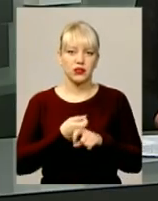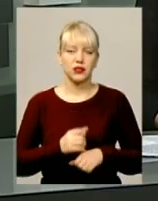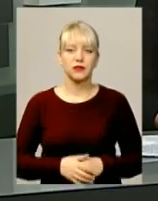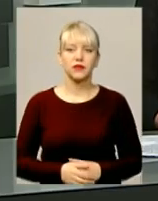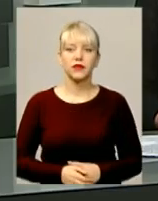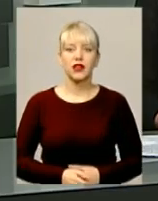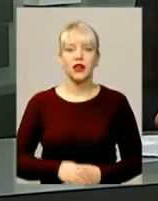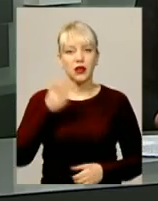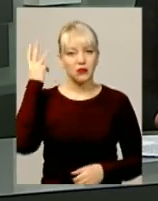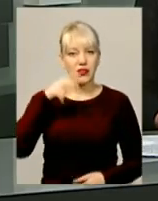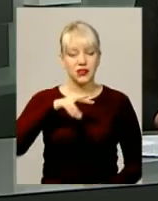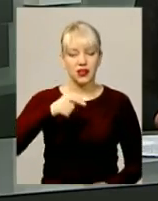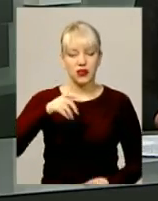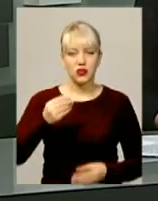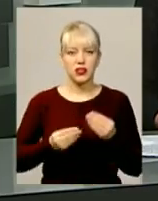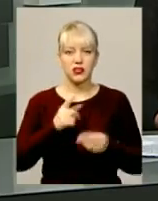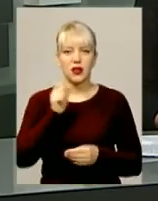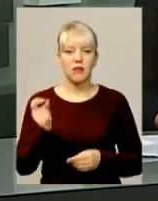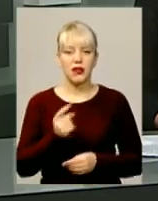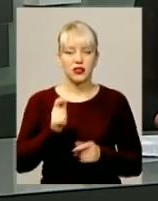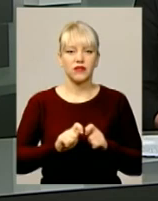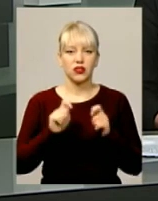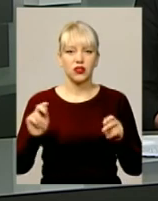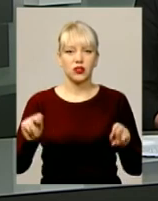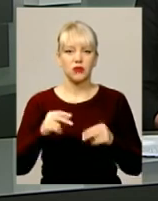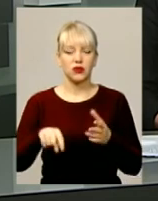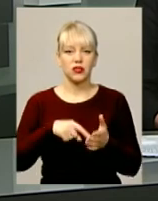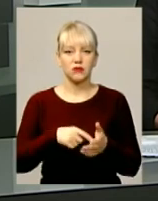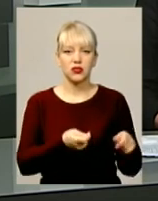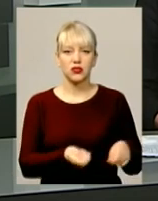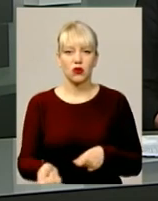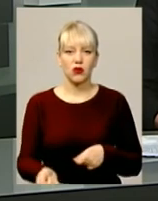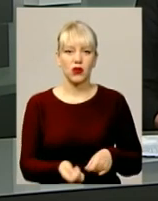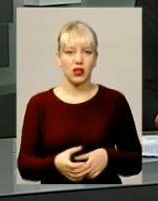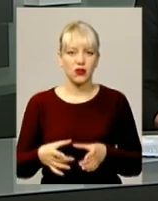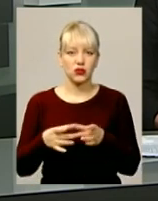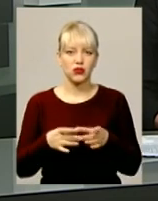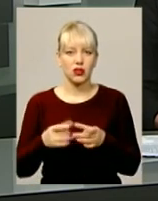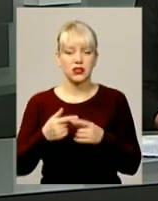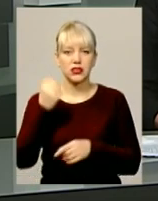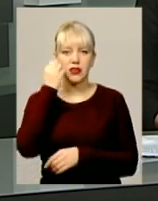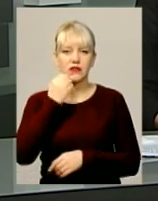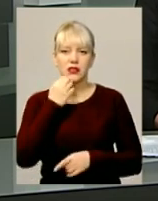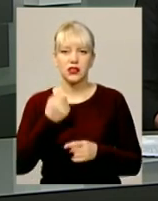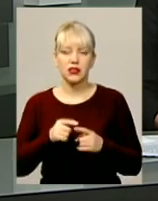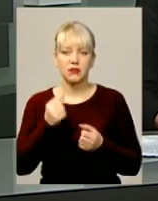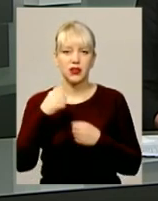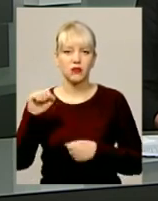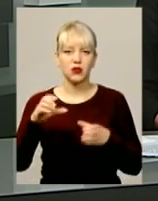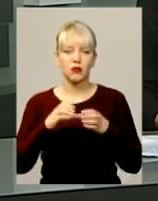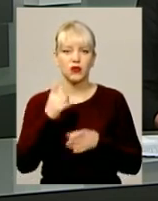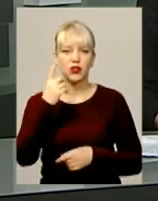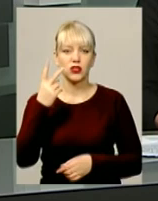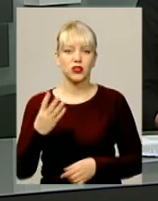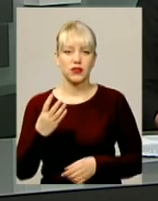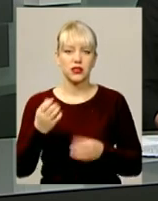Хмельницький легіон зіграє за першість відкритого чемпіонату міста з хокею з шайбою. Це стало можливо завдяки перемозі команди в одній